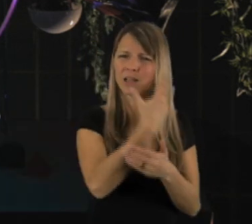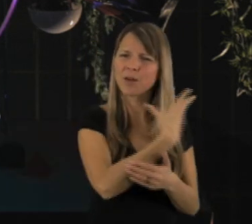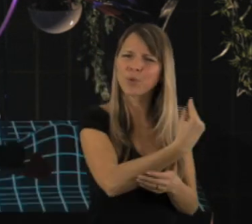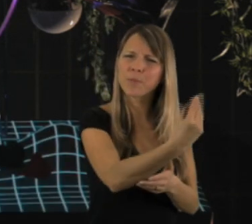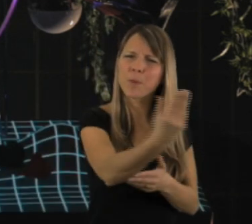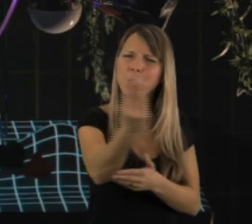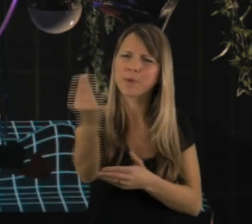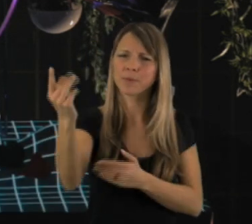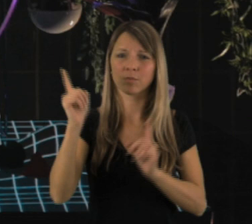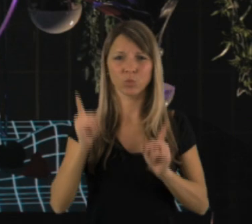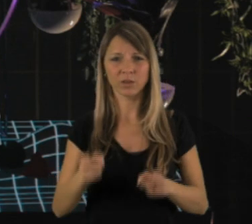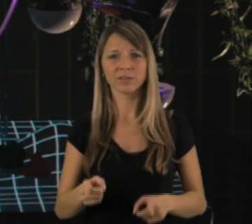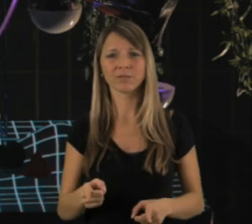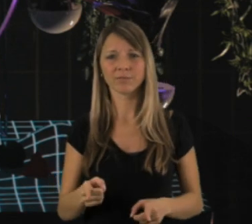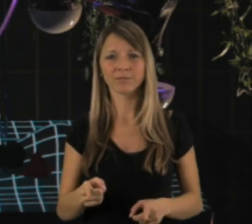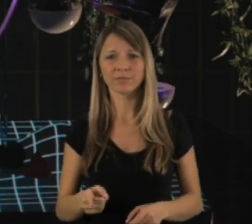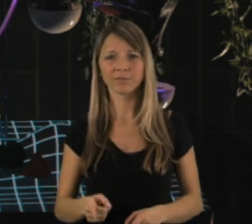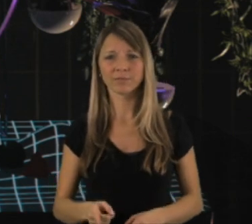die anderen um ihren Broterwerb bringt.